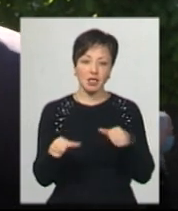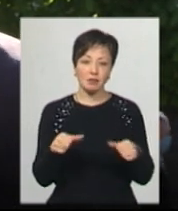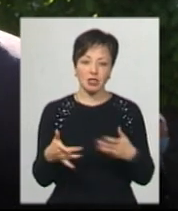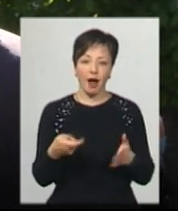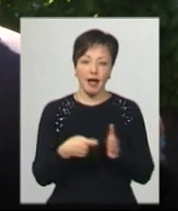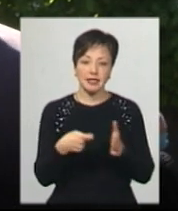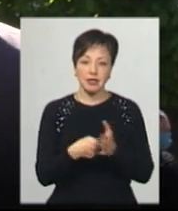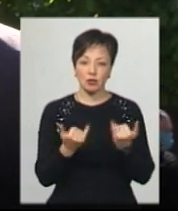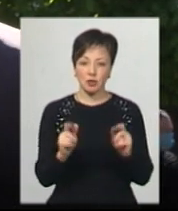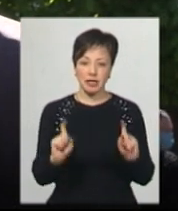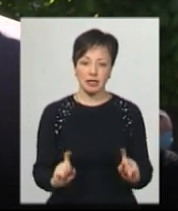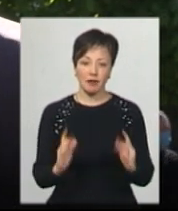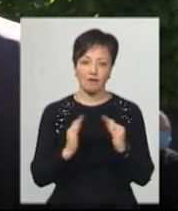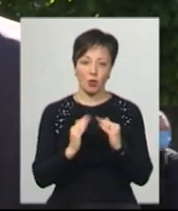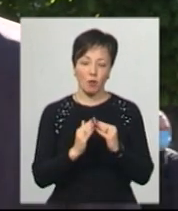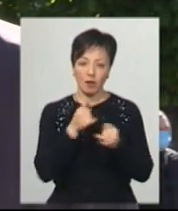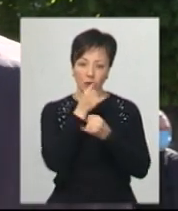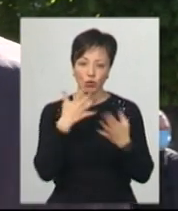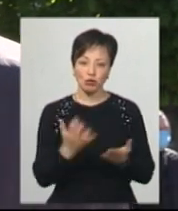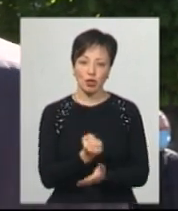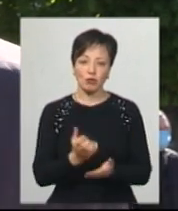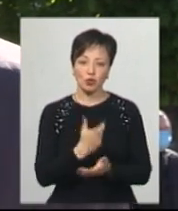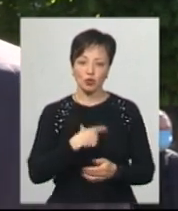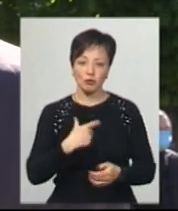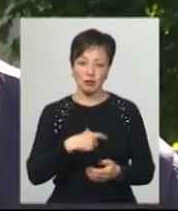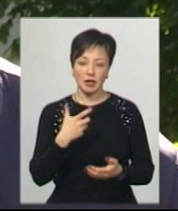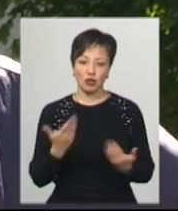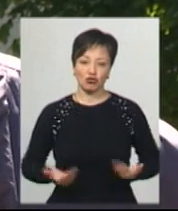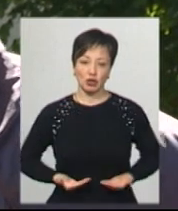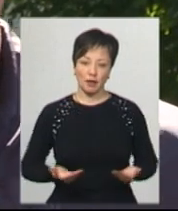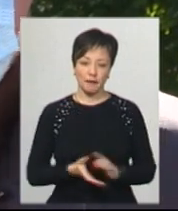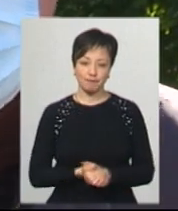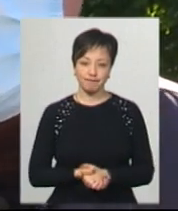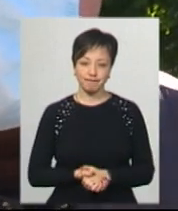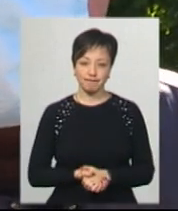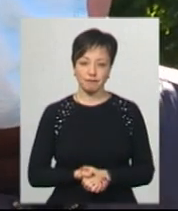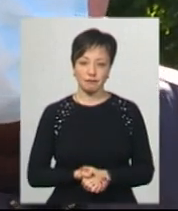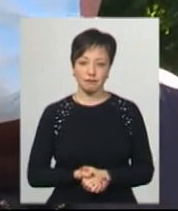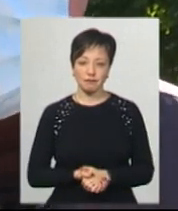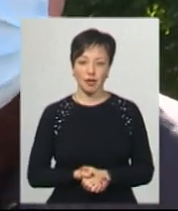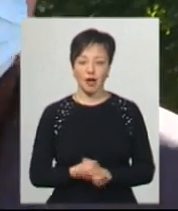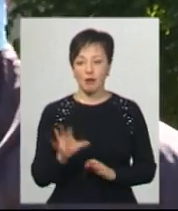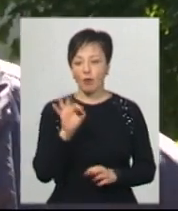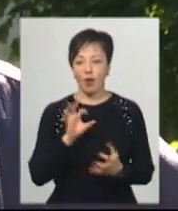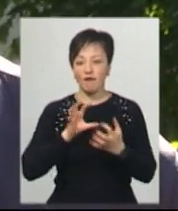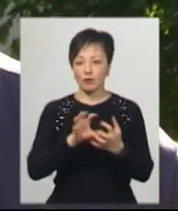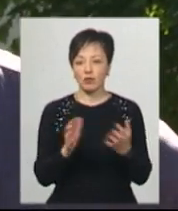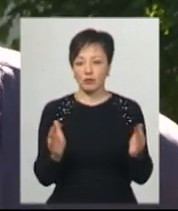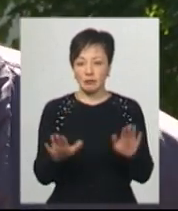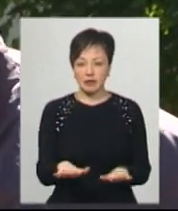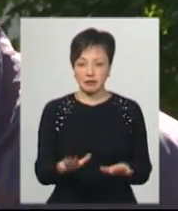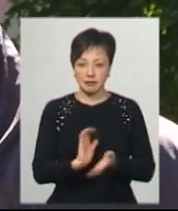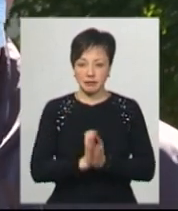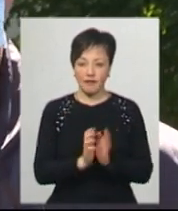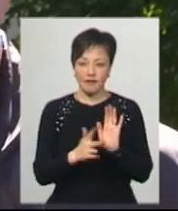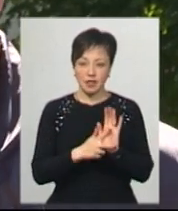касири сьогодні садять вдома і не можуть заробити собі власне на життя. В контексті автобусів невеликої місткості